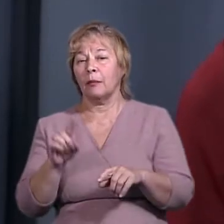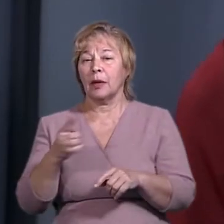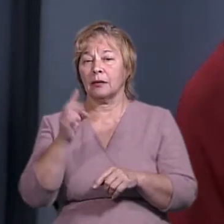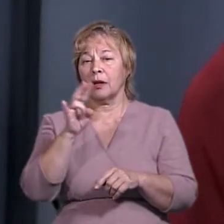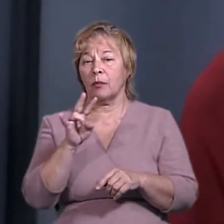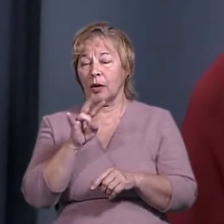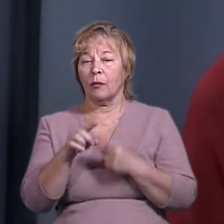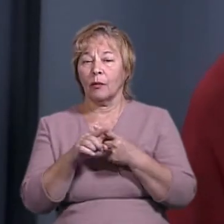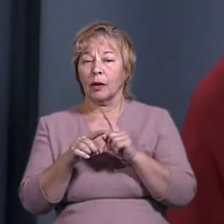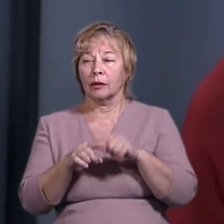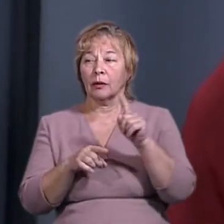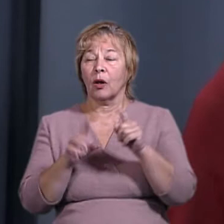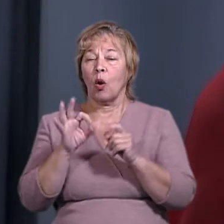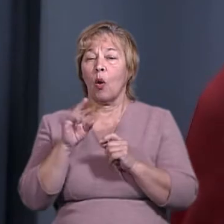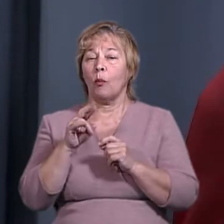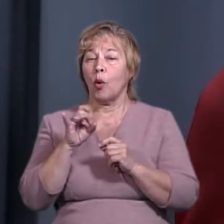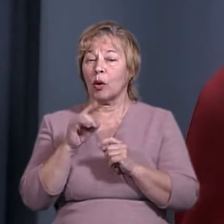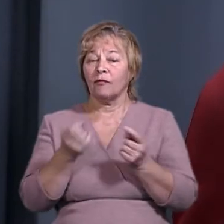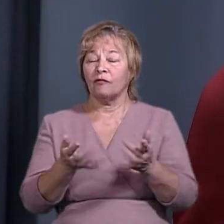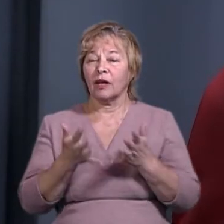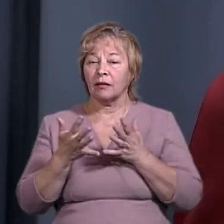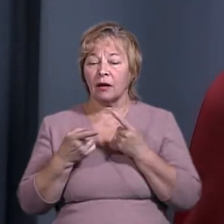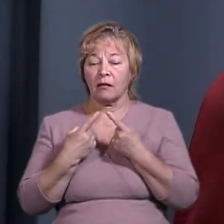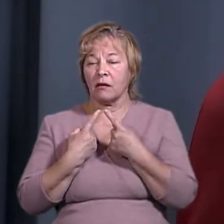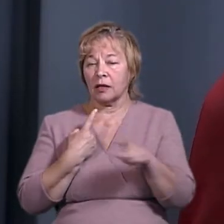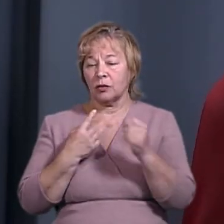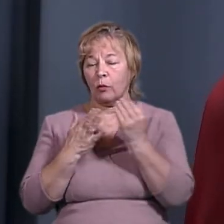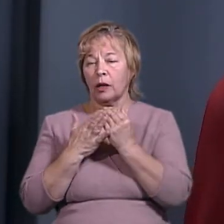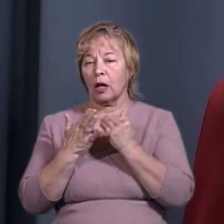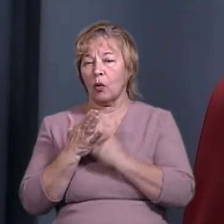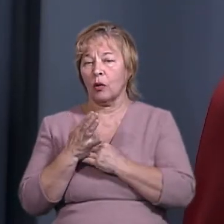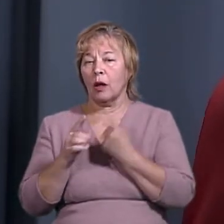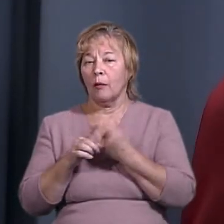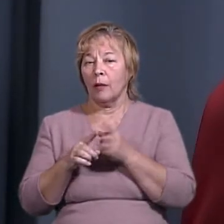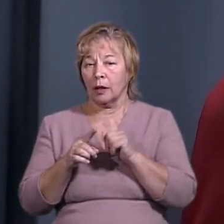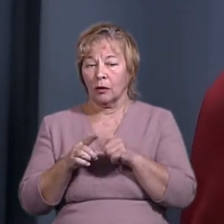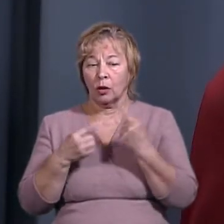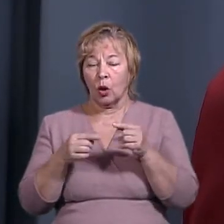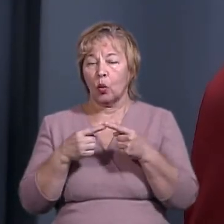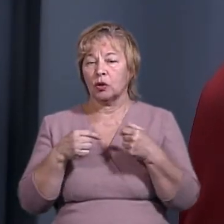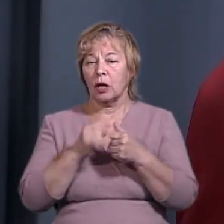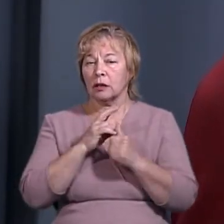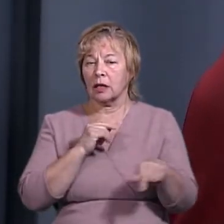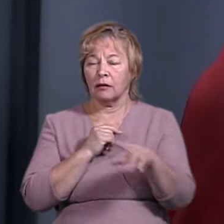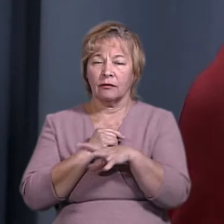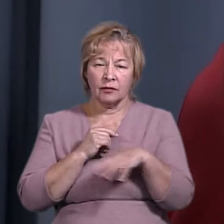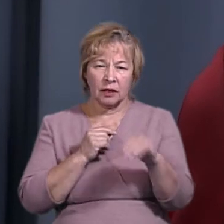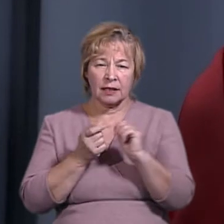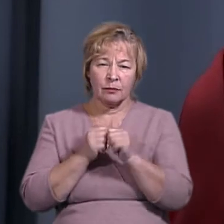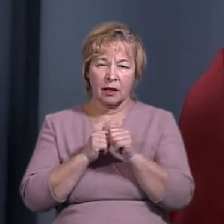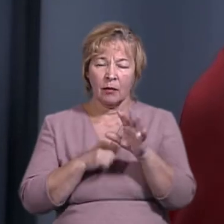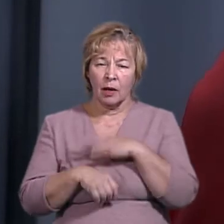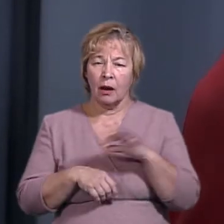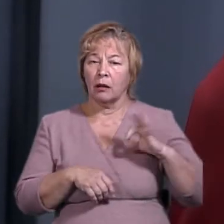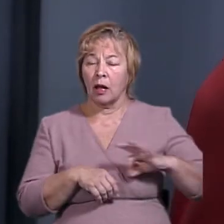спостерігачі громадянської мережі «Опора» виявили розбіжності у протоколах. Одразу на 10 дільницях усі виявлені зміни були на